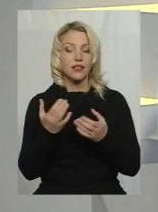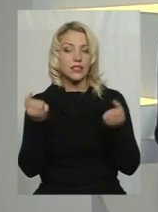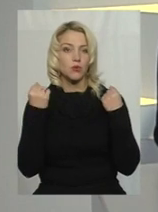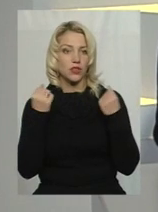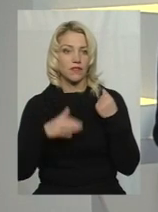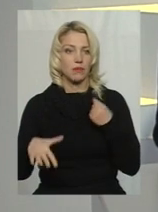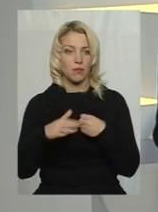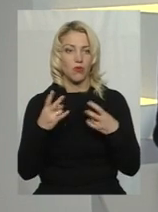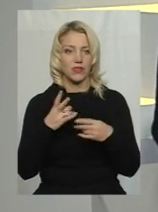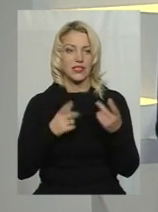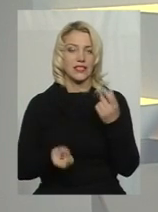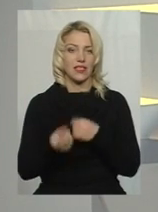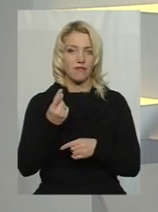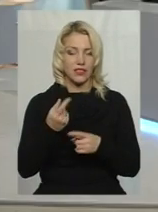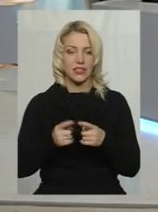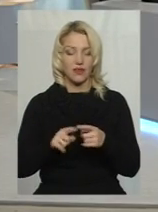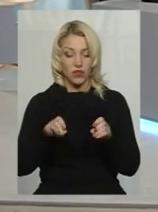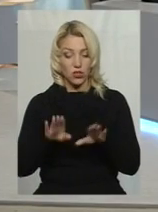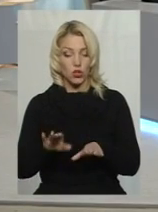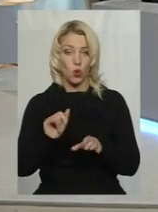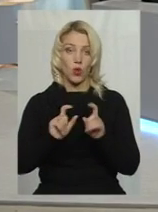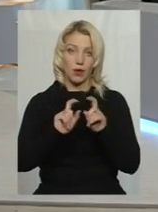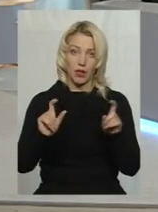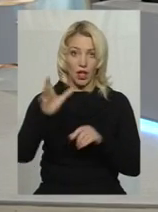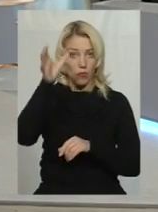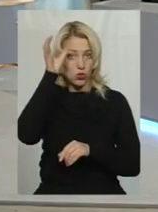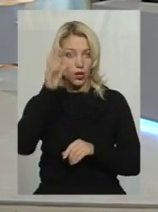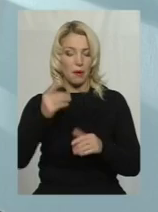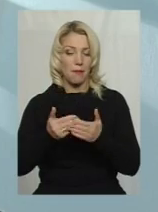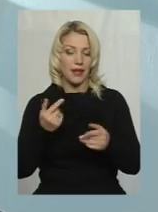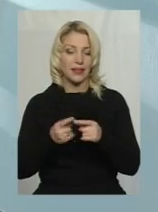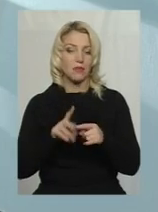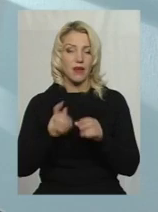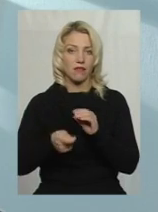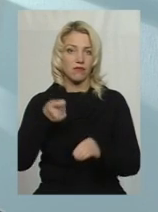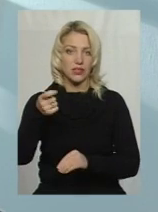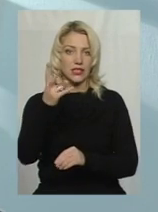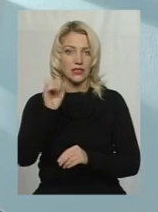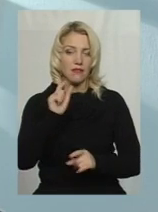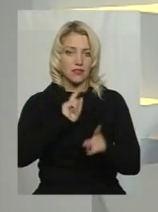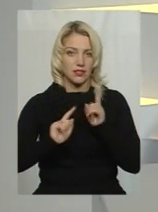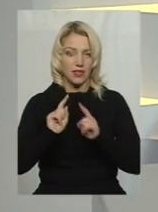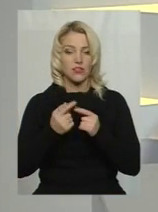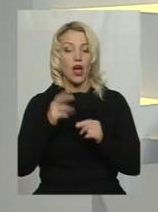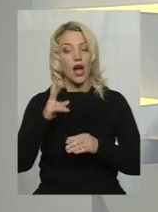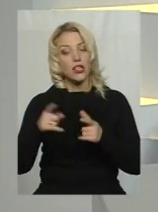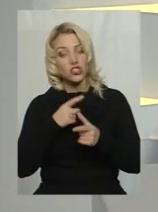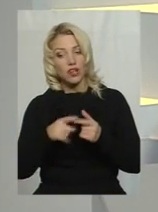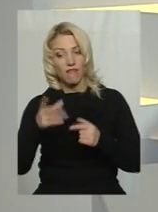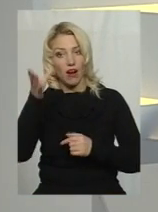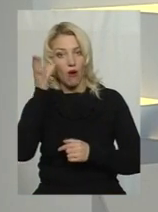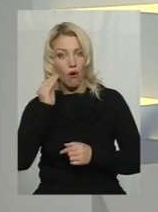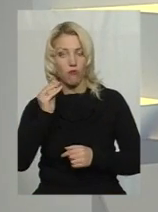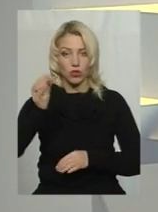має з'явитися? Вирішують в основному в департаменті освіти, ну, перед тим, як винести на сесію. Чи враховуєте думки і побажання